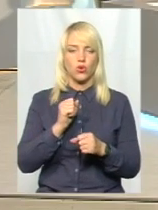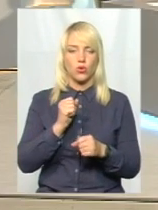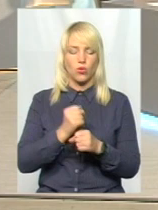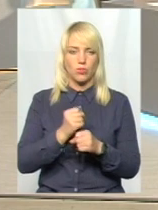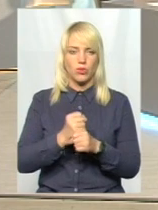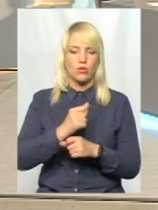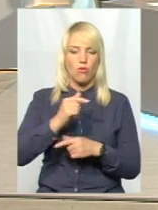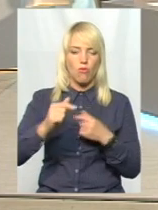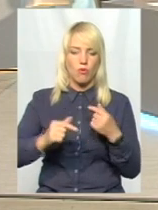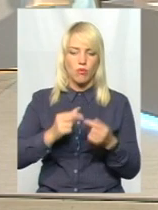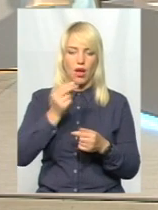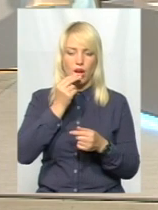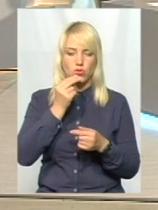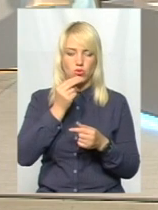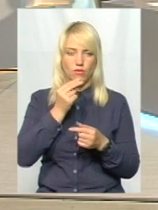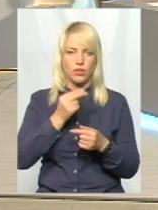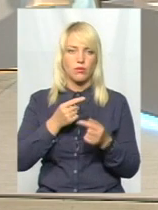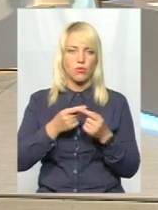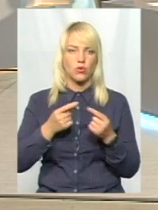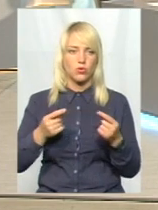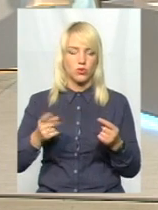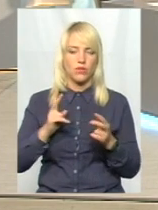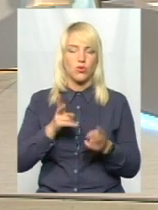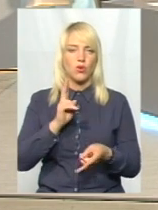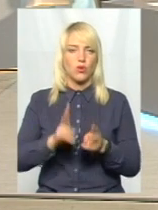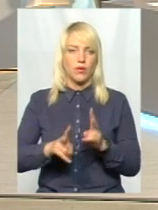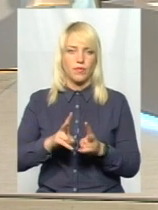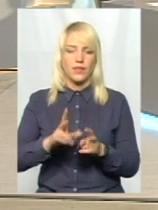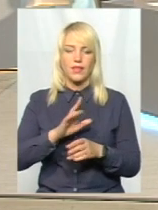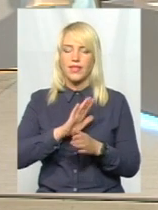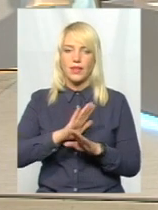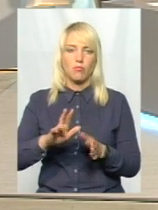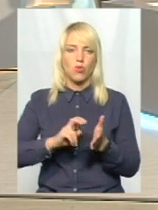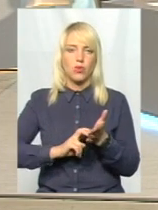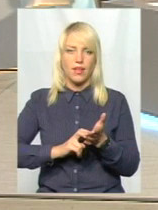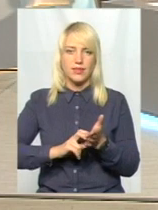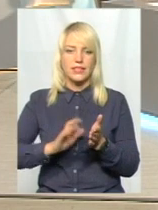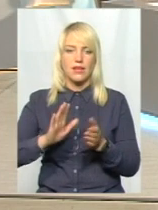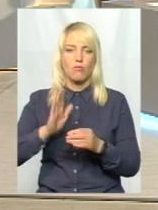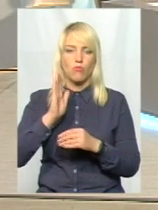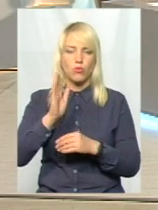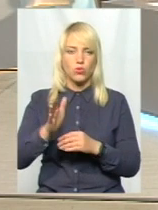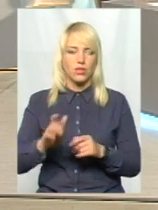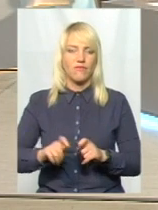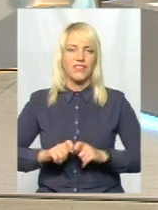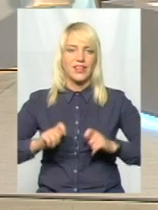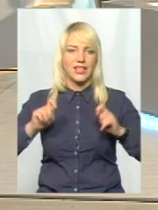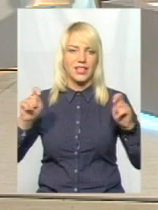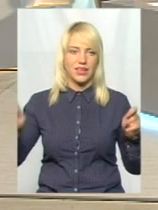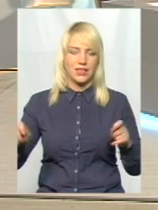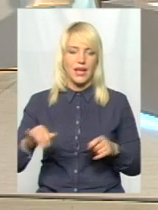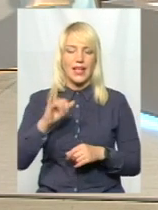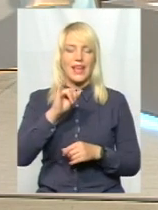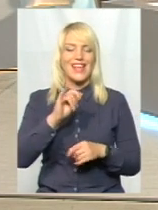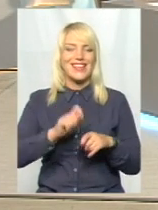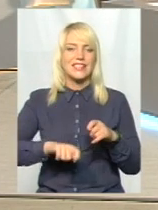продуктів, виготовлення страв, заклади громадського харчування. І не боятися бути відкритими, адже інспектор – це не каральний